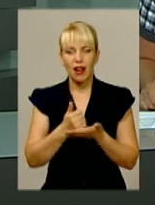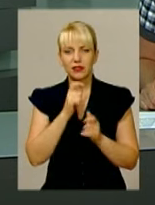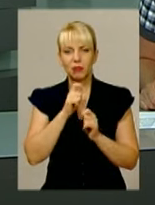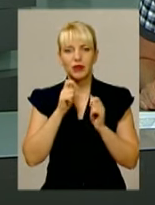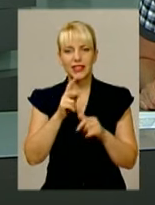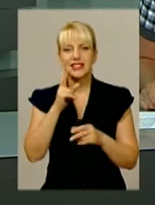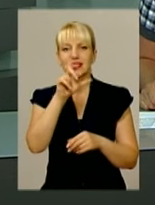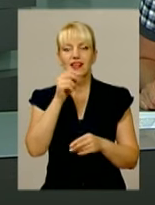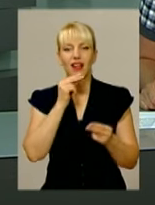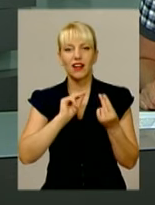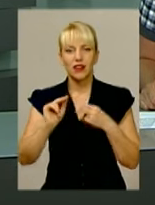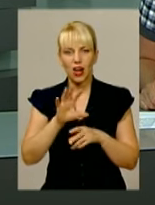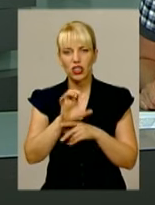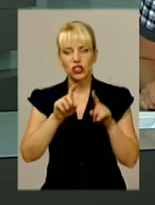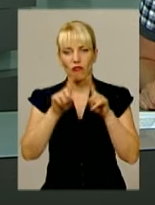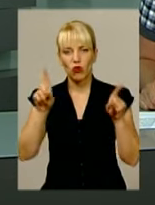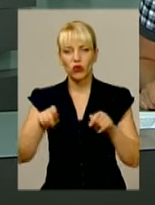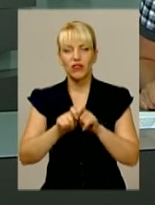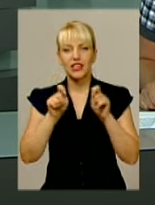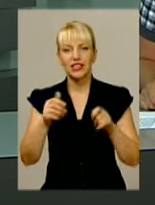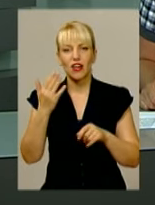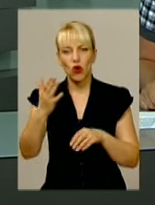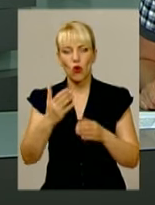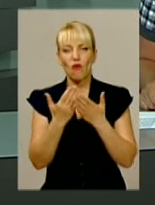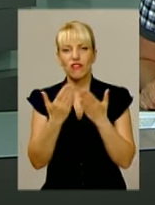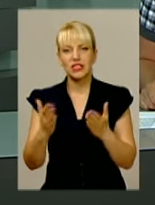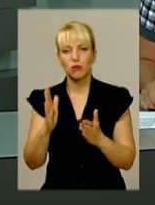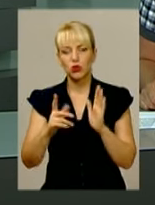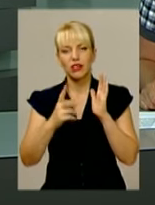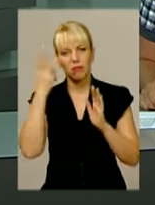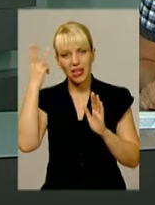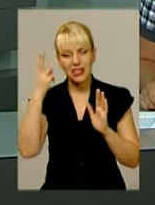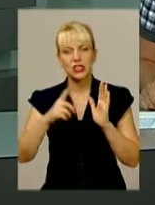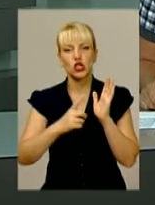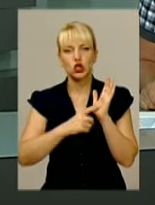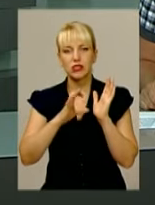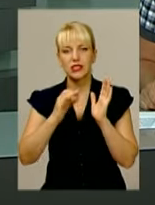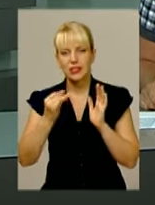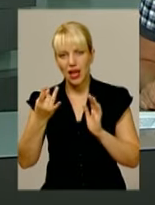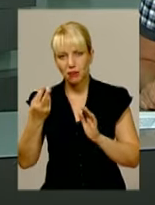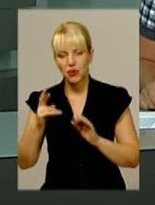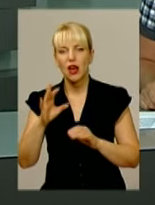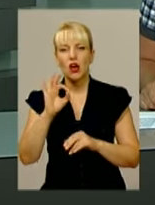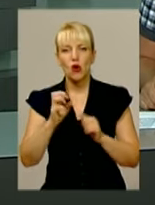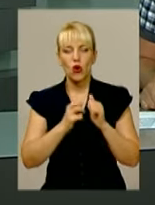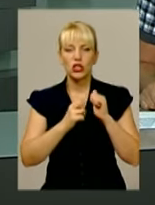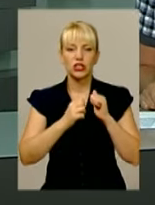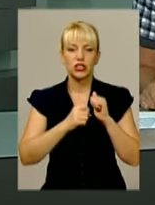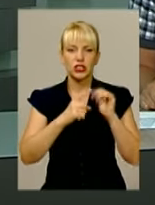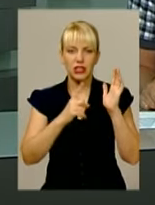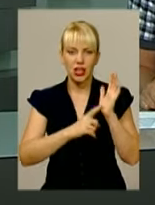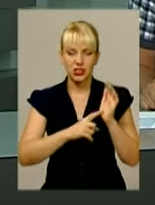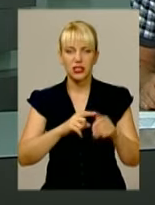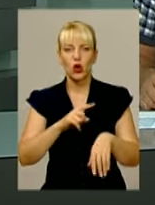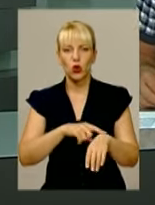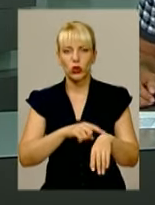фотографію. Відкриття його виставки у Хмельницькому відбудеться 6 серпня о 16-й годині в міській студії